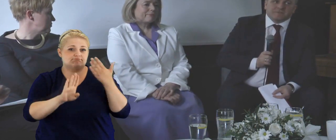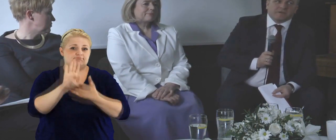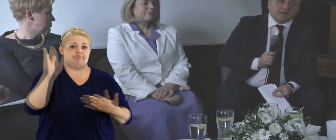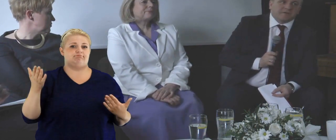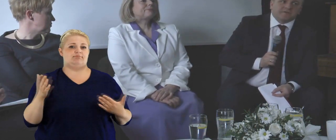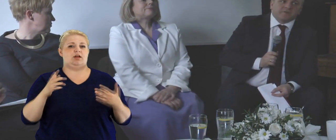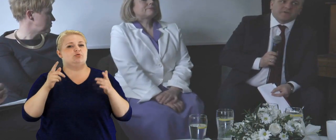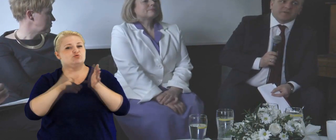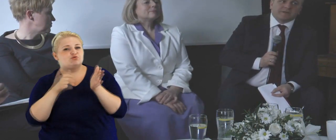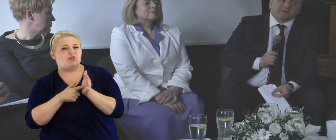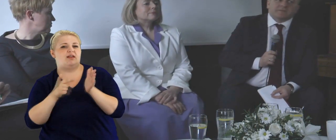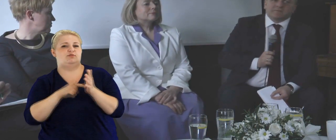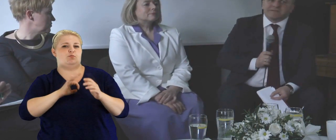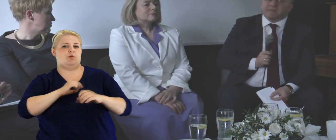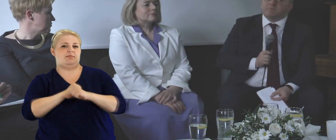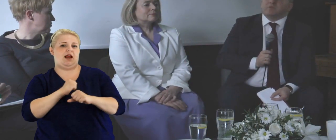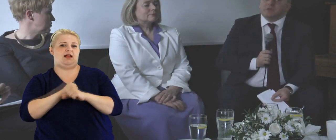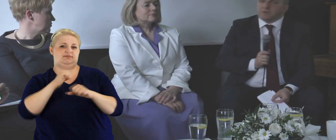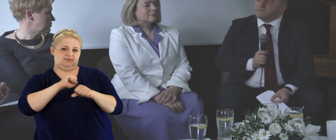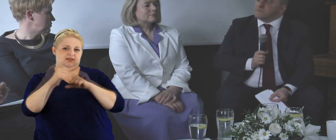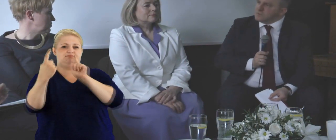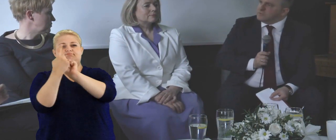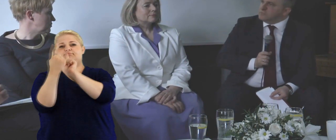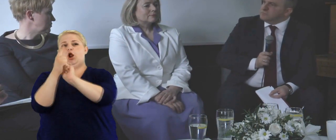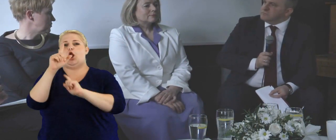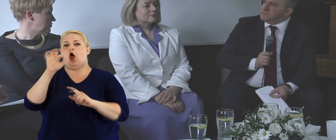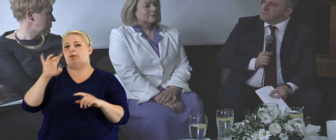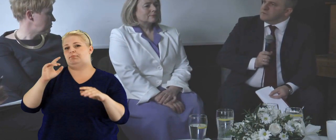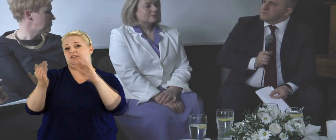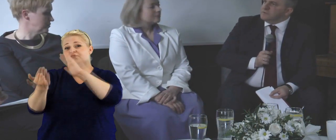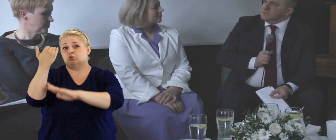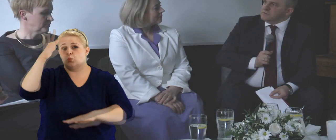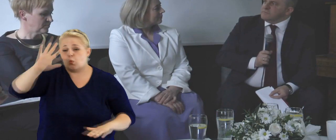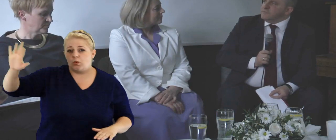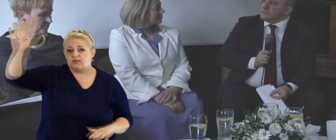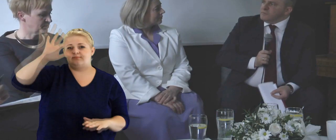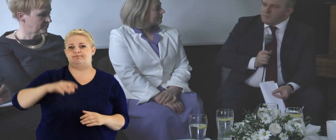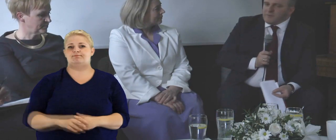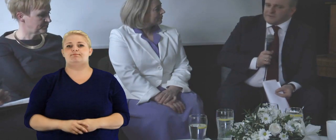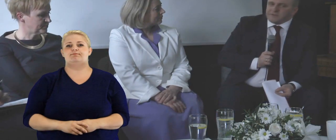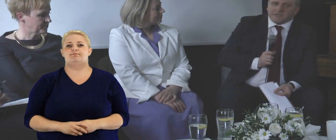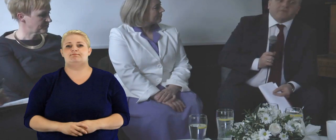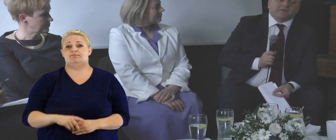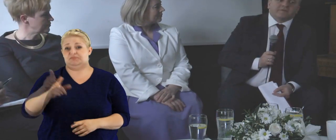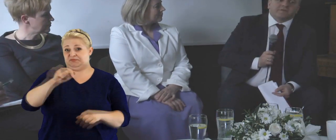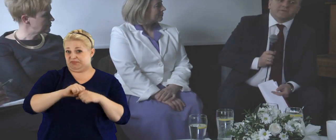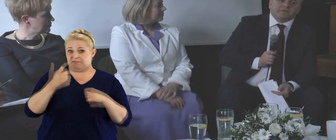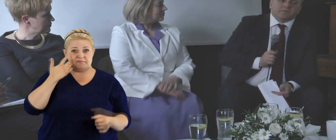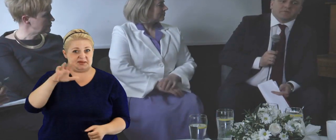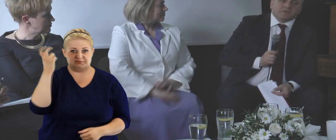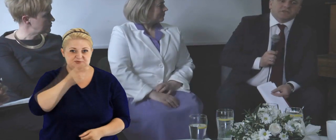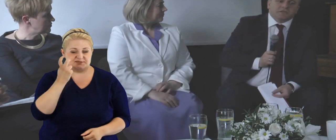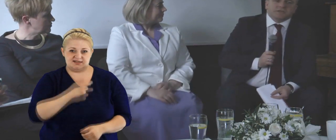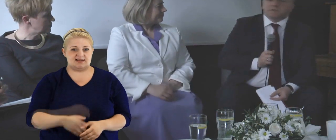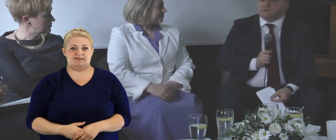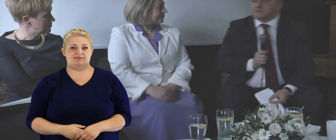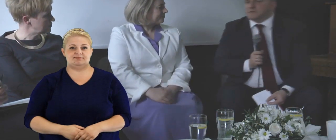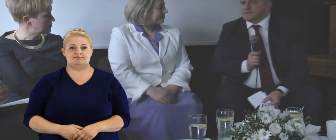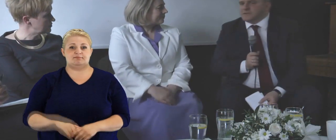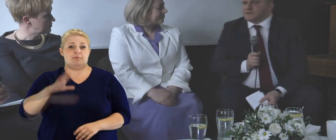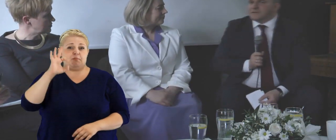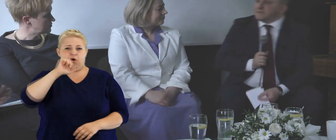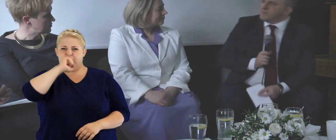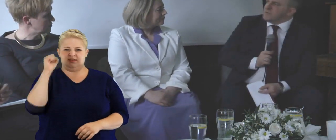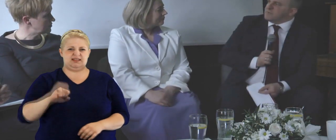Najczęściej spotykałem się w swojej pracy z lobbystami polityków ze wschodu. Znaczy, to było bardzo ciekawe dla mnie zjawisko, ponieważ nigdy